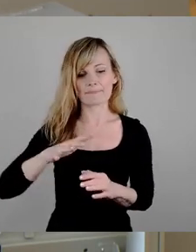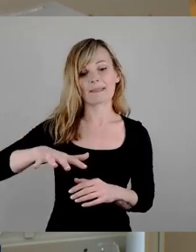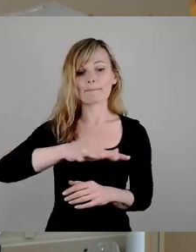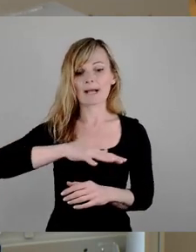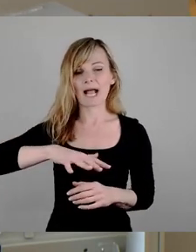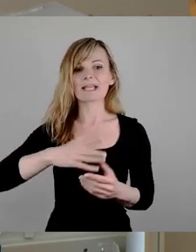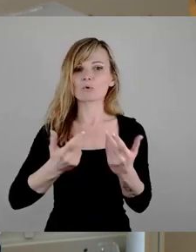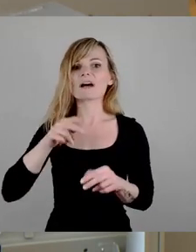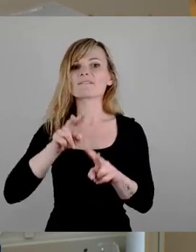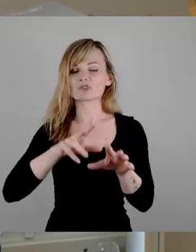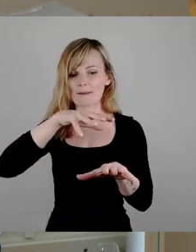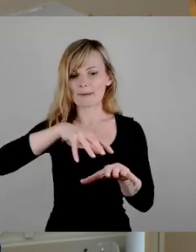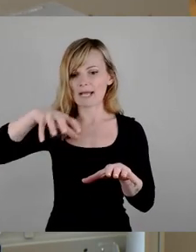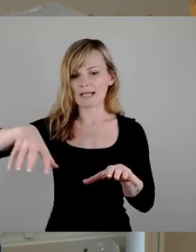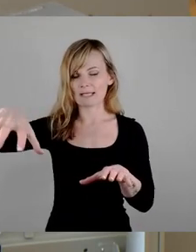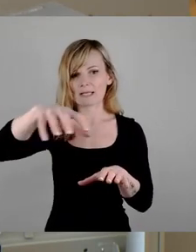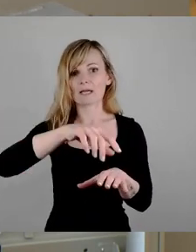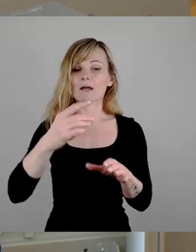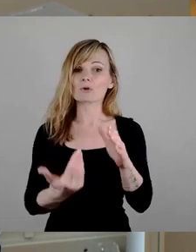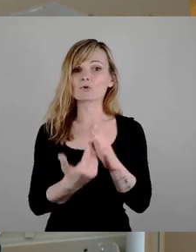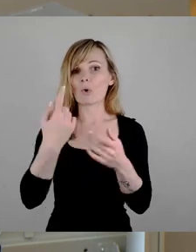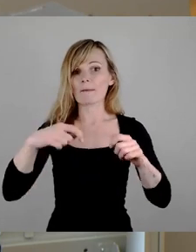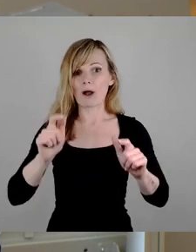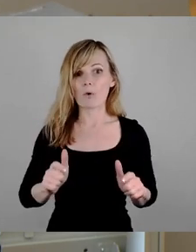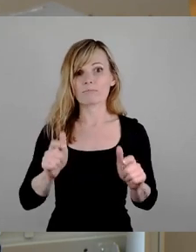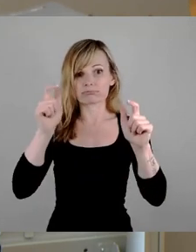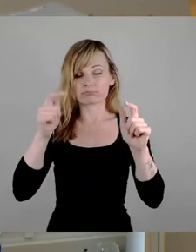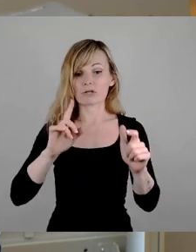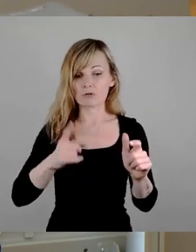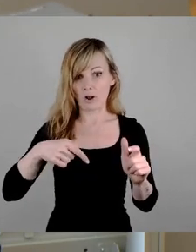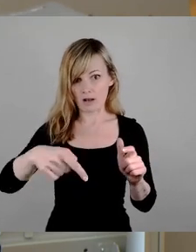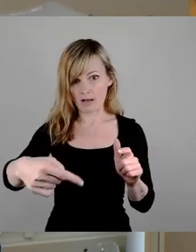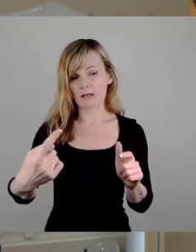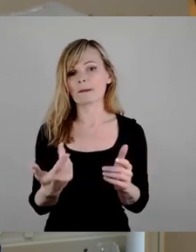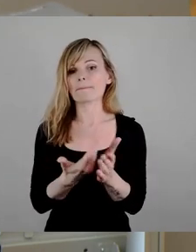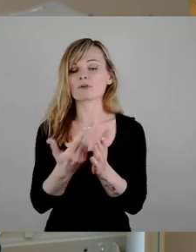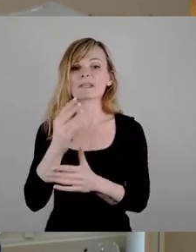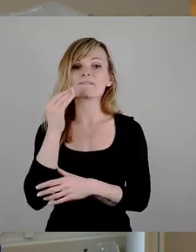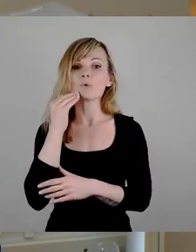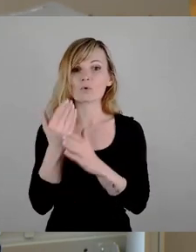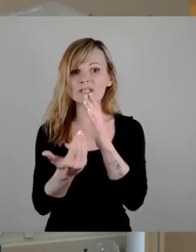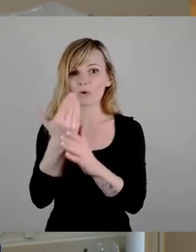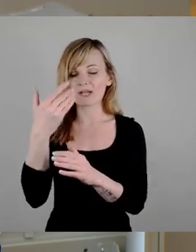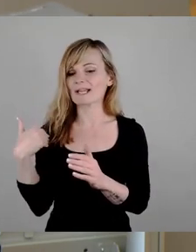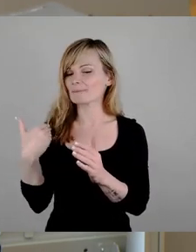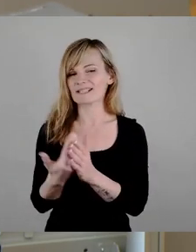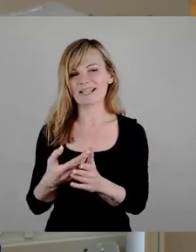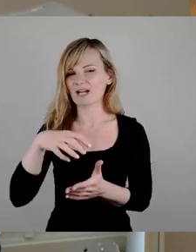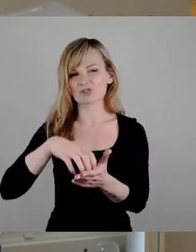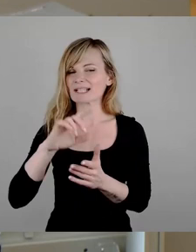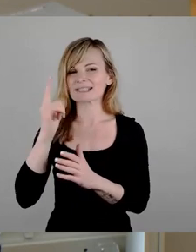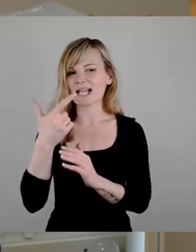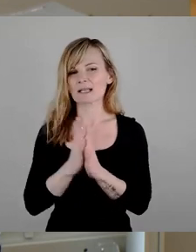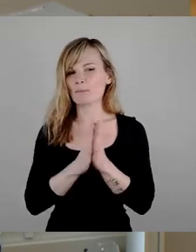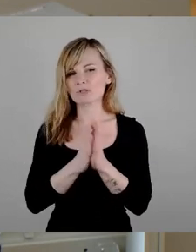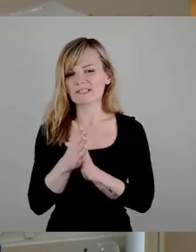wo potenziell größerer Neubau zum Beispiel von Wohnungen stattfinden soll, hat die Stadt bisher keine Ambitionen, wirklich Flächen zu erwerben.